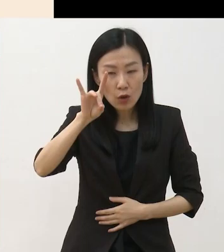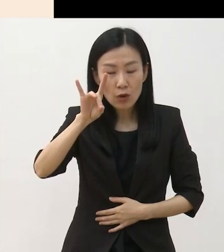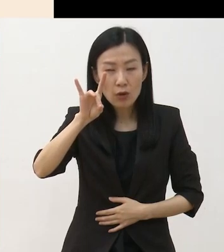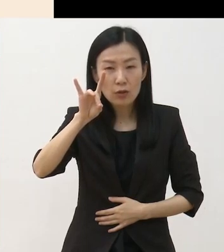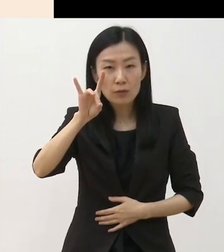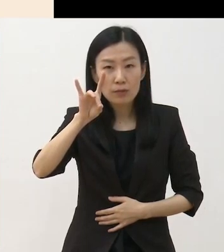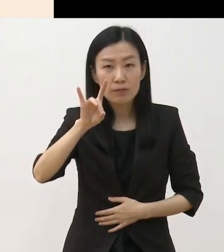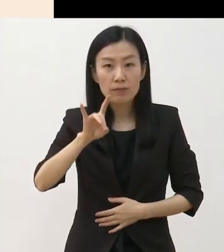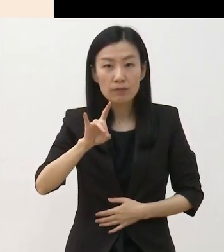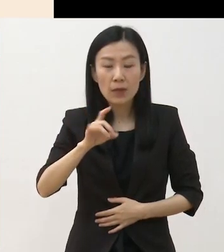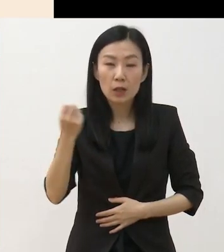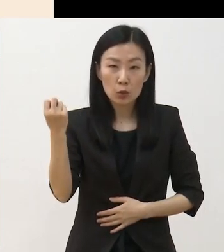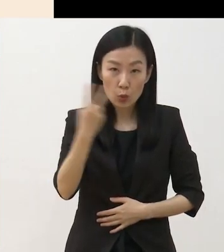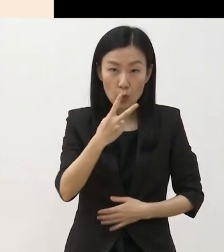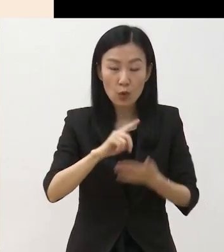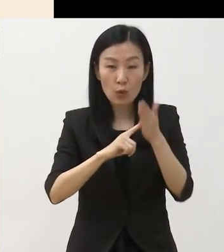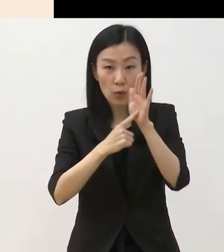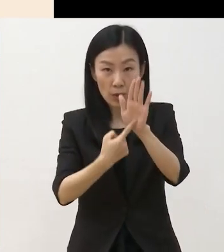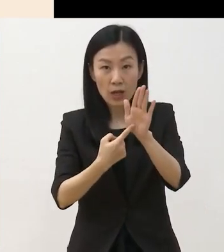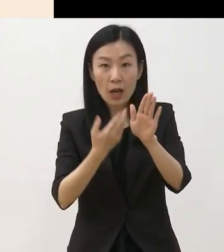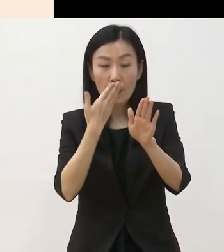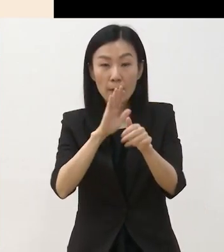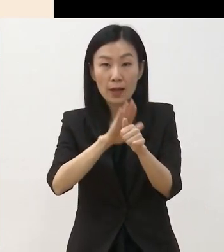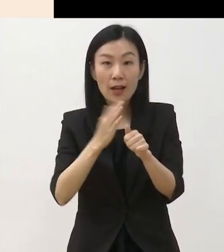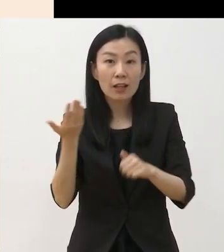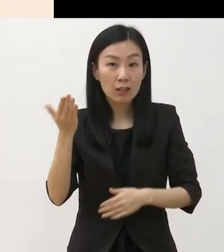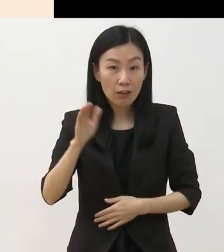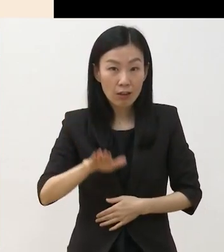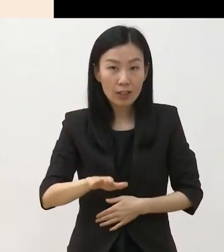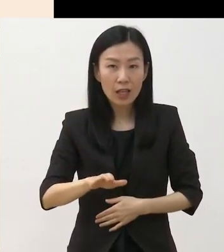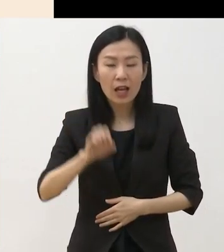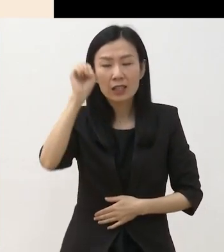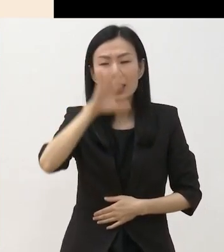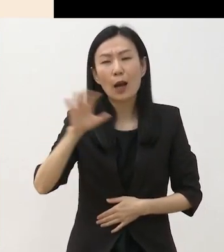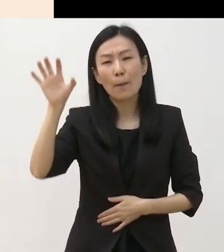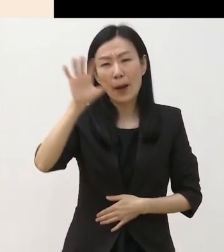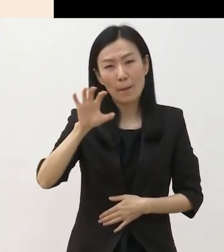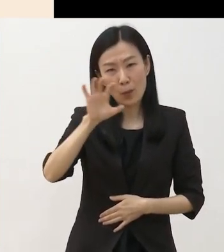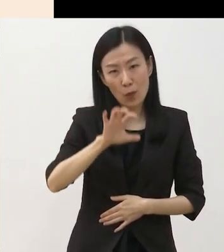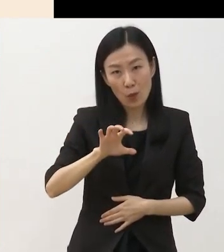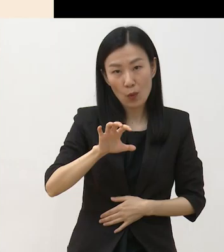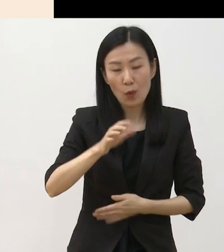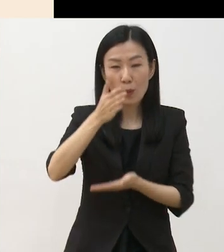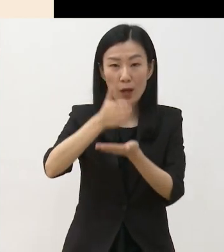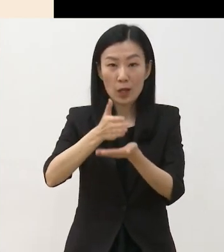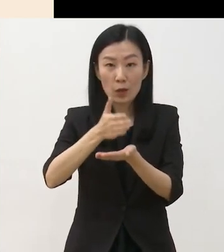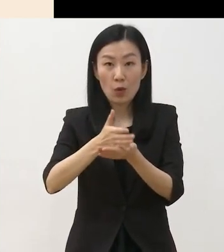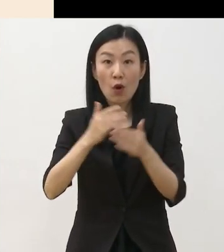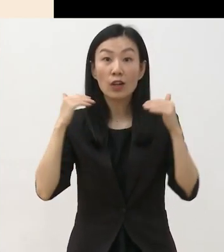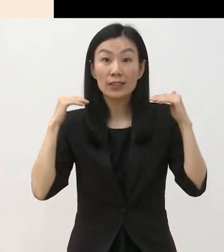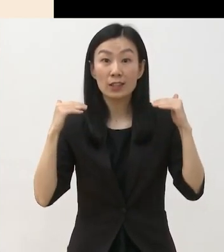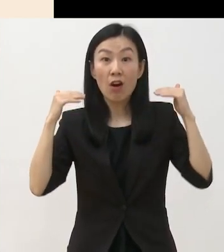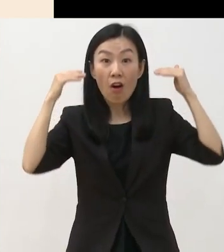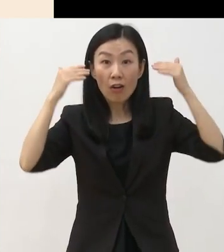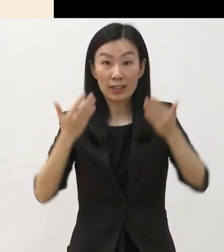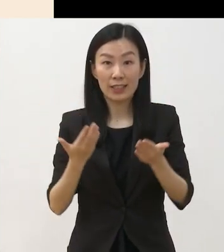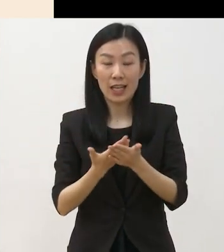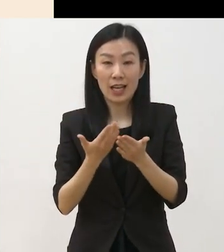작품만 신청이 가능합니다 하지만 단순한 반복의 재공연보다는 성장하는